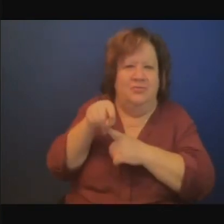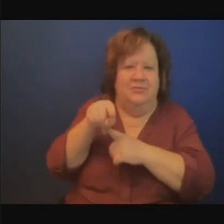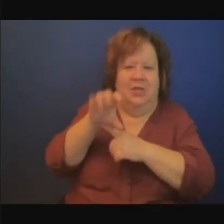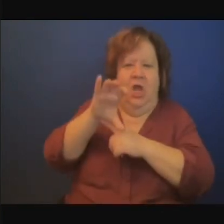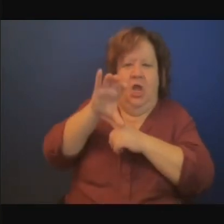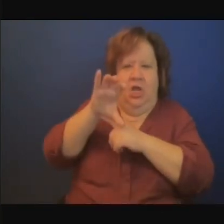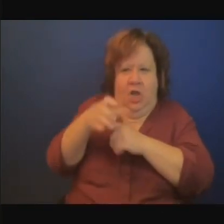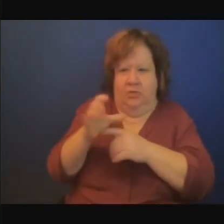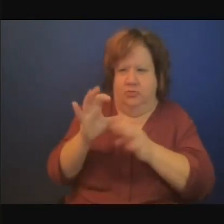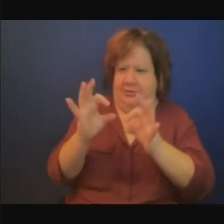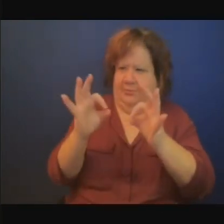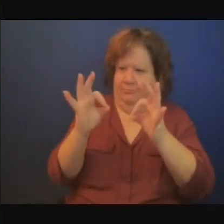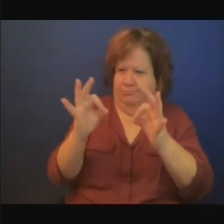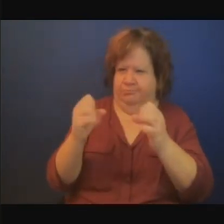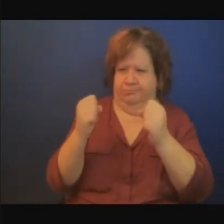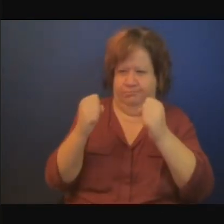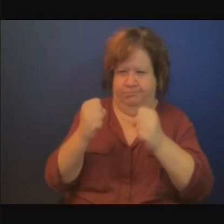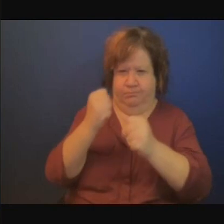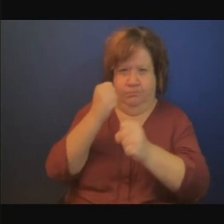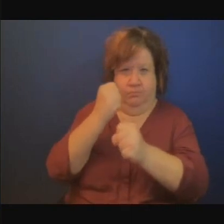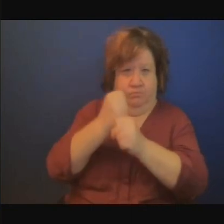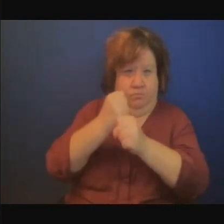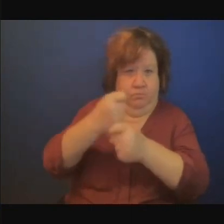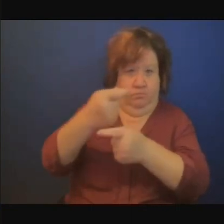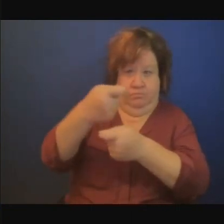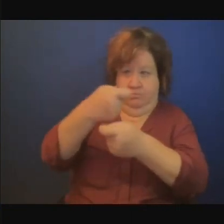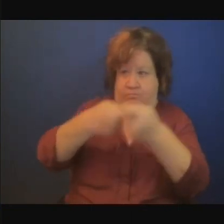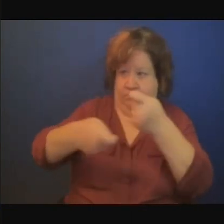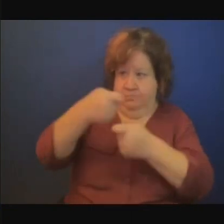pour assurer ce développement économique de tout le pays.